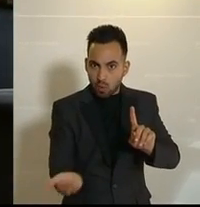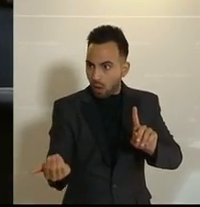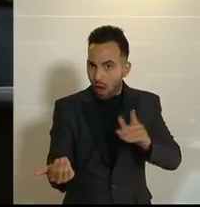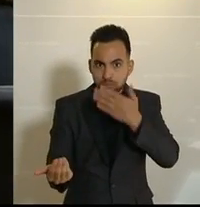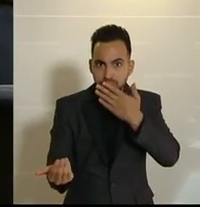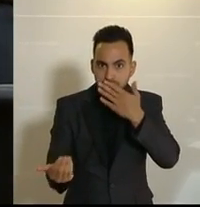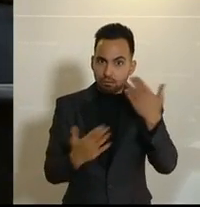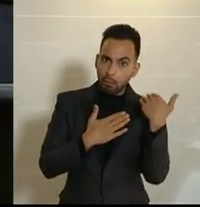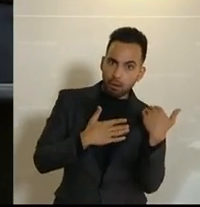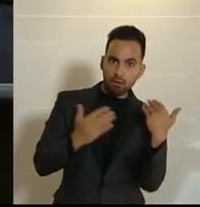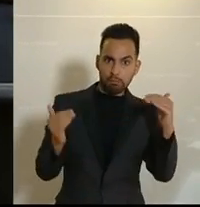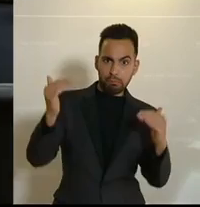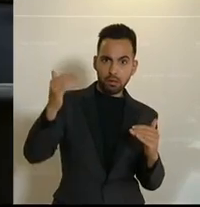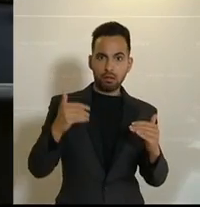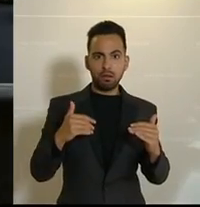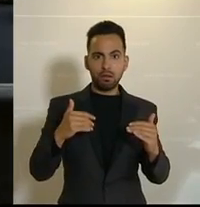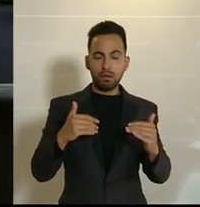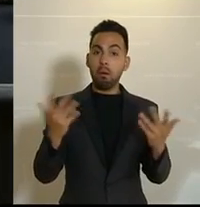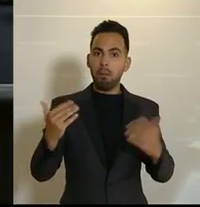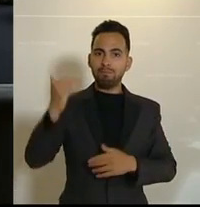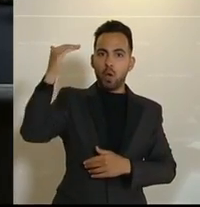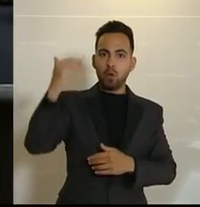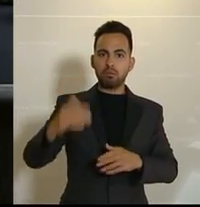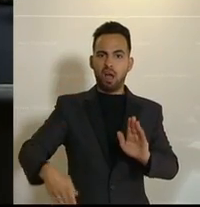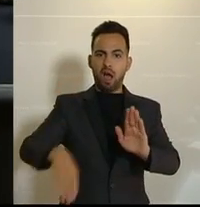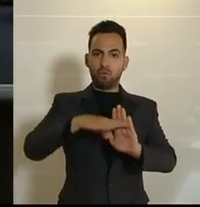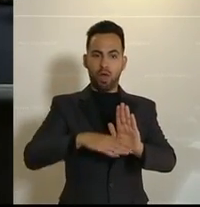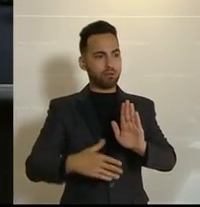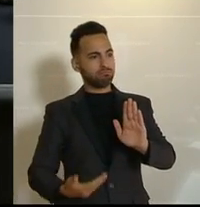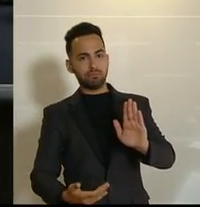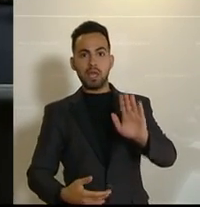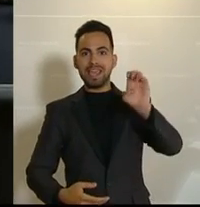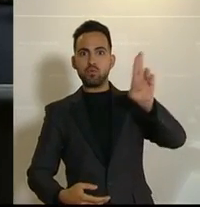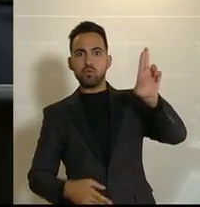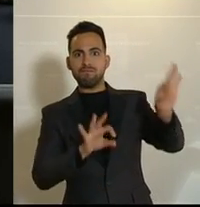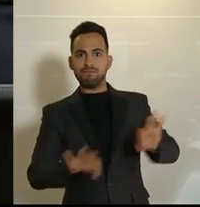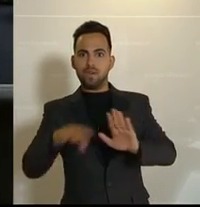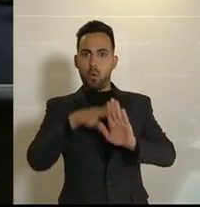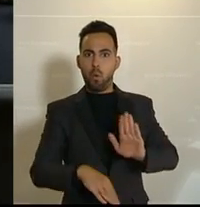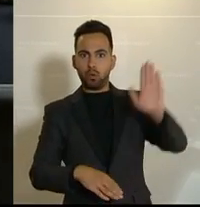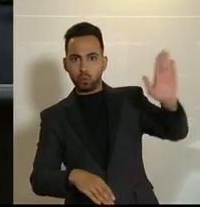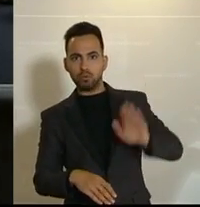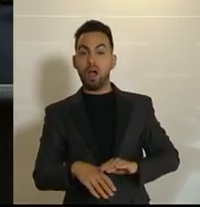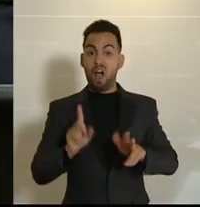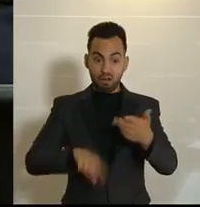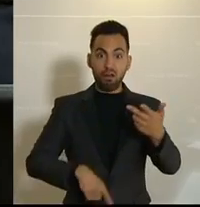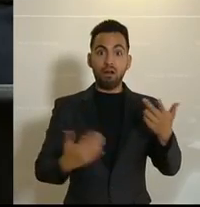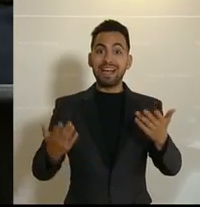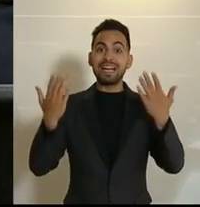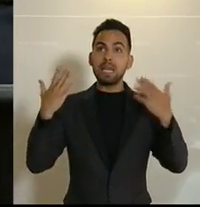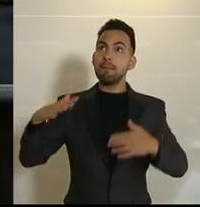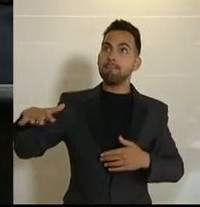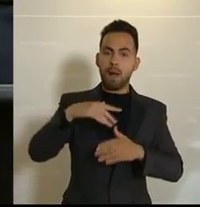hinzu. Neben den behördlichen Auflagen und diversen EU-Verordnungen haben sich auch die klimatischen Bedingungen